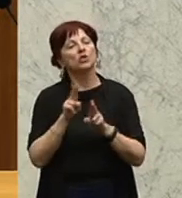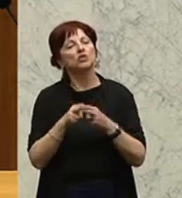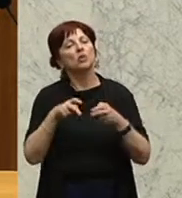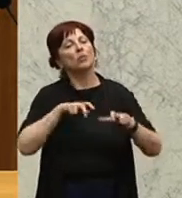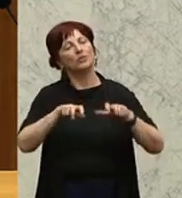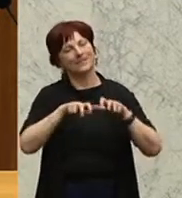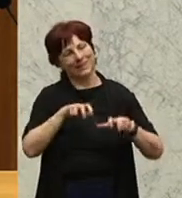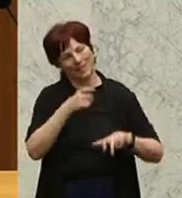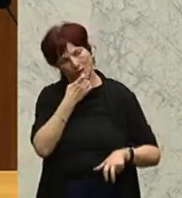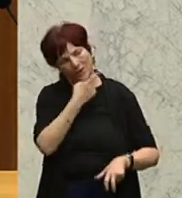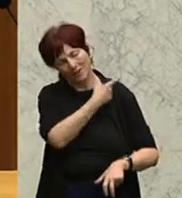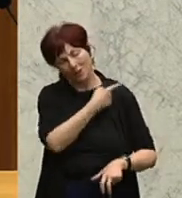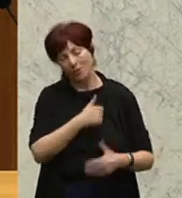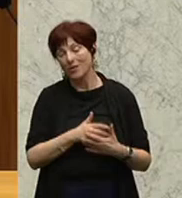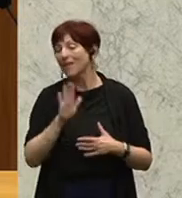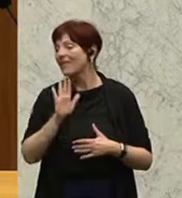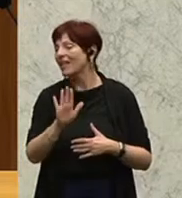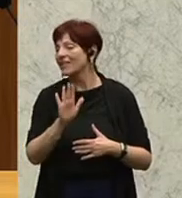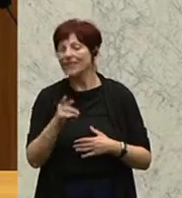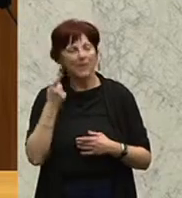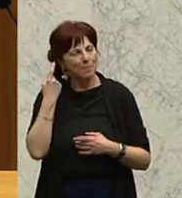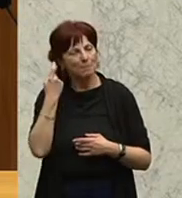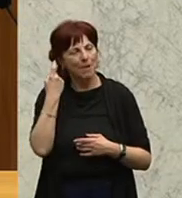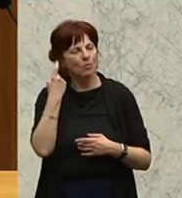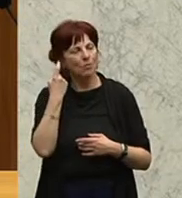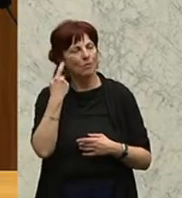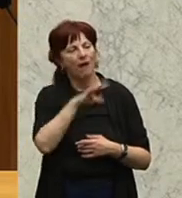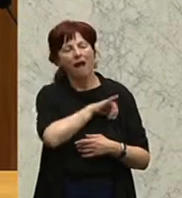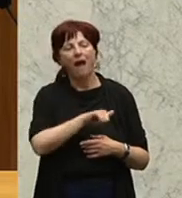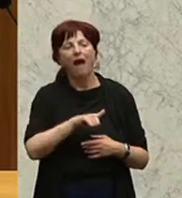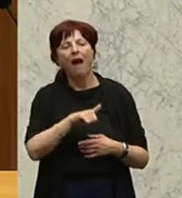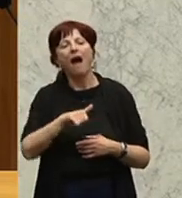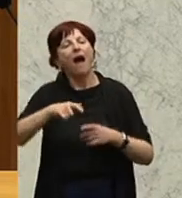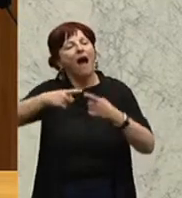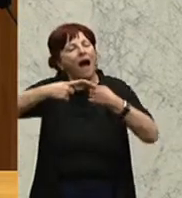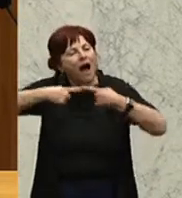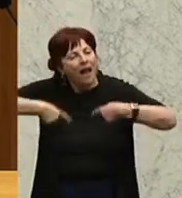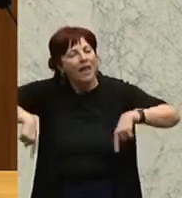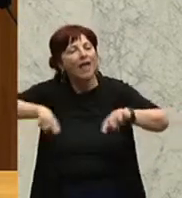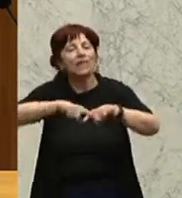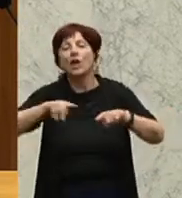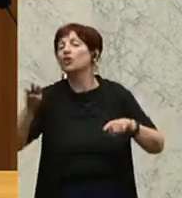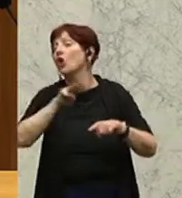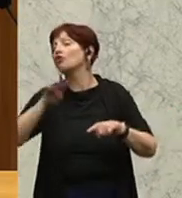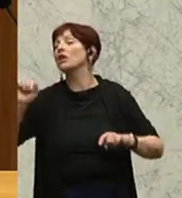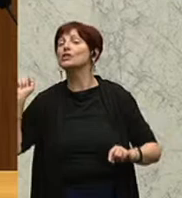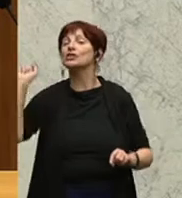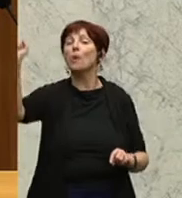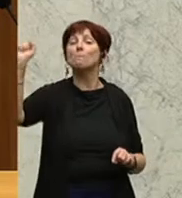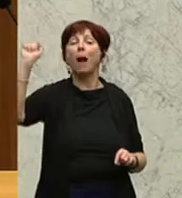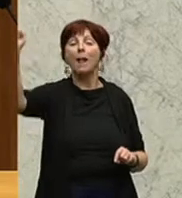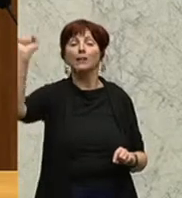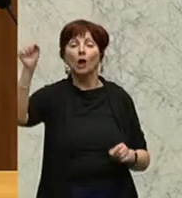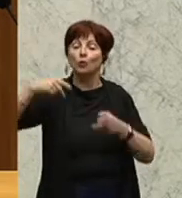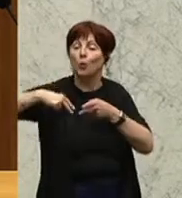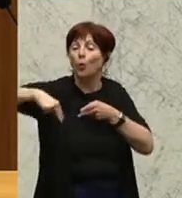mit einer Linie, die da allen Ländern, die auf der Westbalkanroute sind, sagt, macht ruhig eure Grenzen